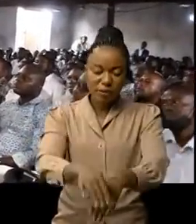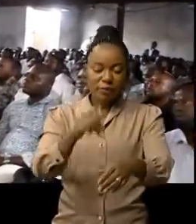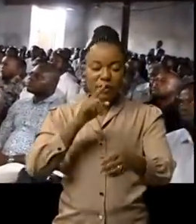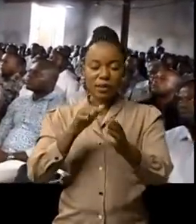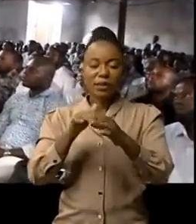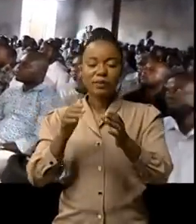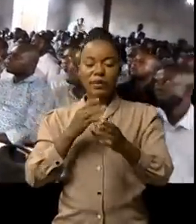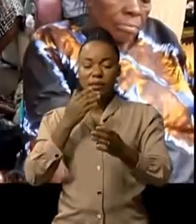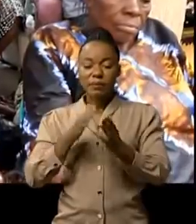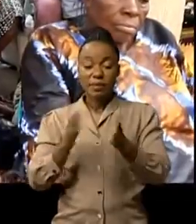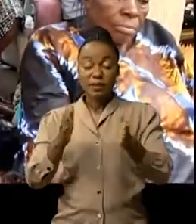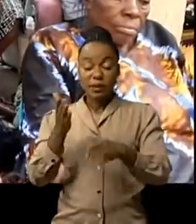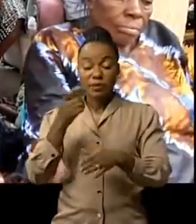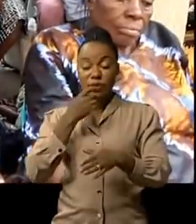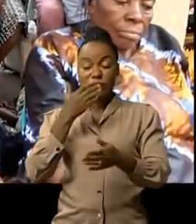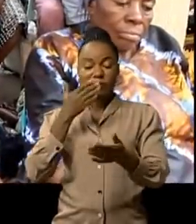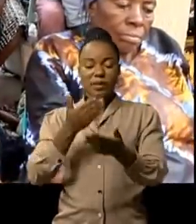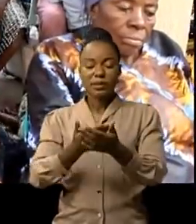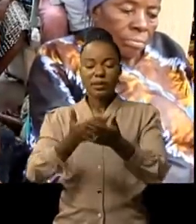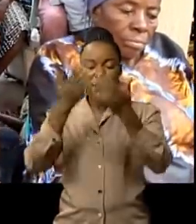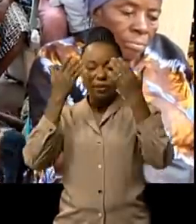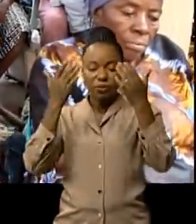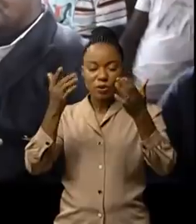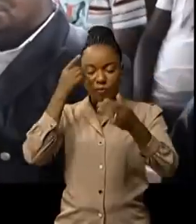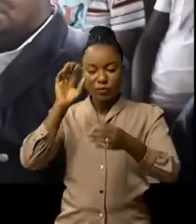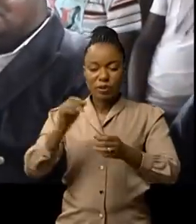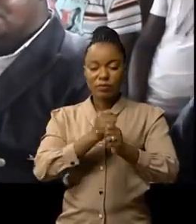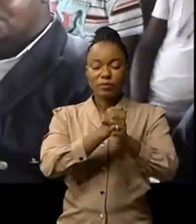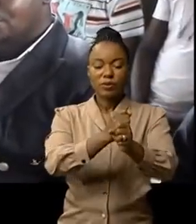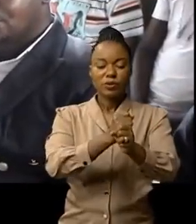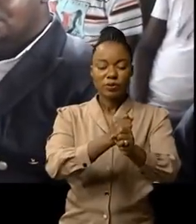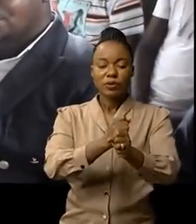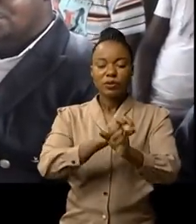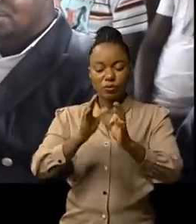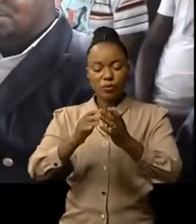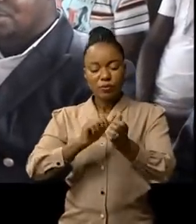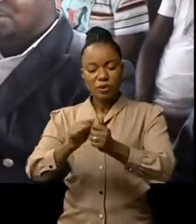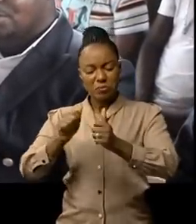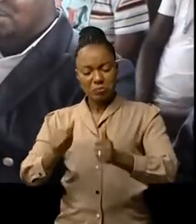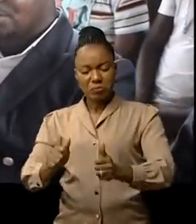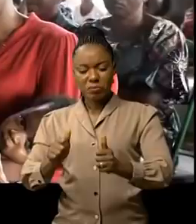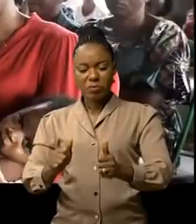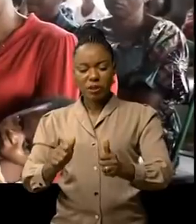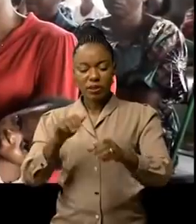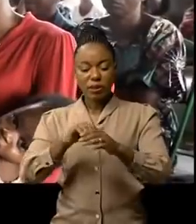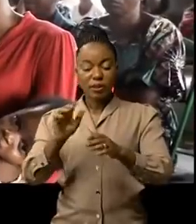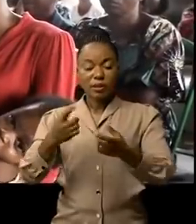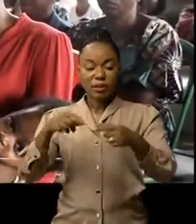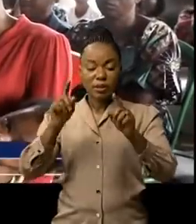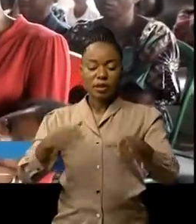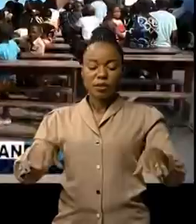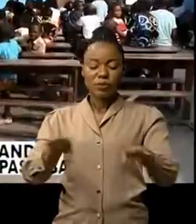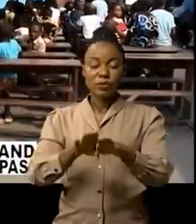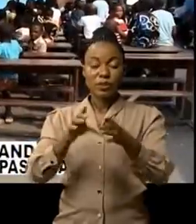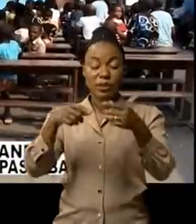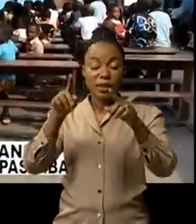pour dire merci au Seigneur Dieu pour sa protection et ses bienfaits durant cette année notez cette clôture de